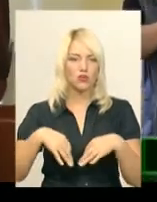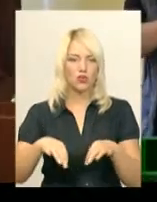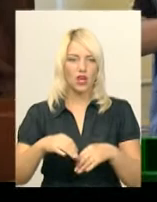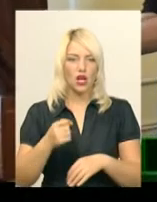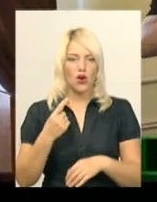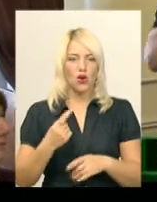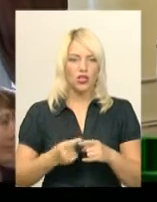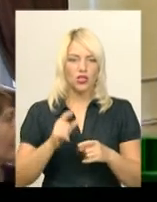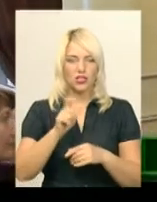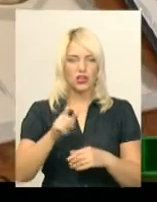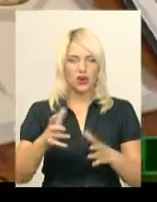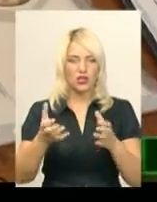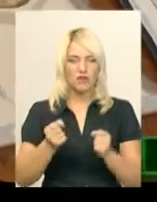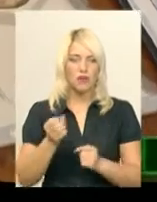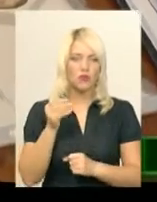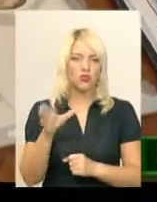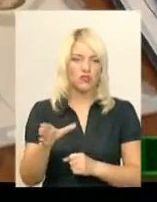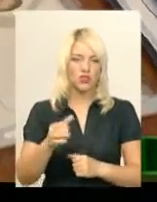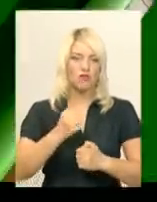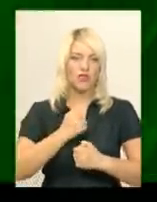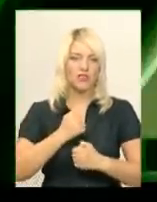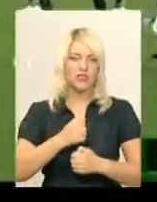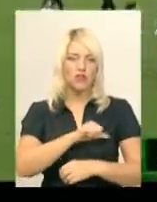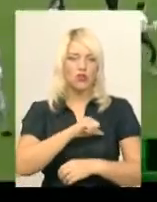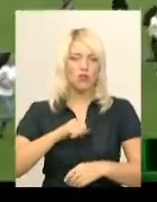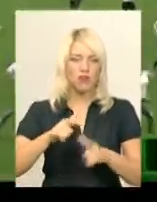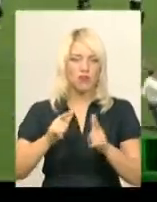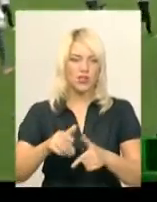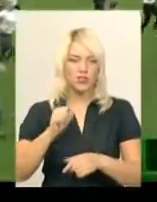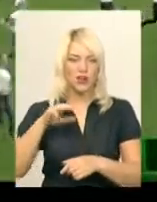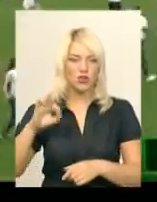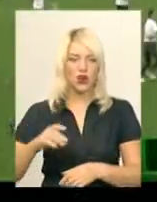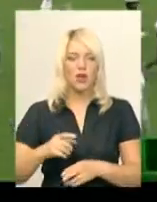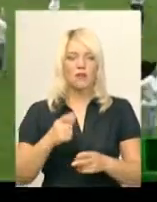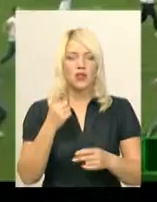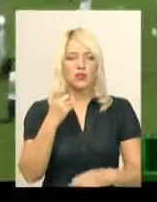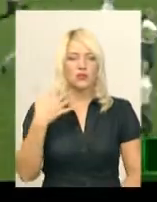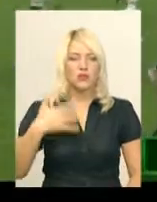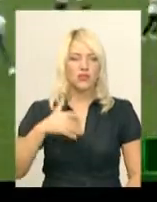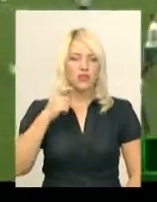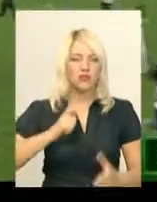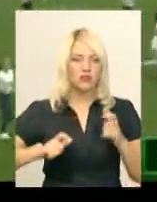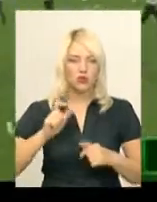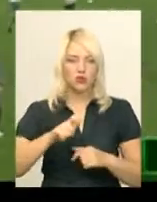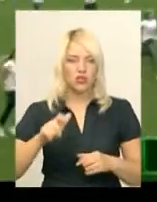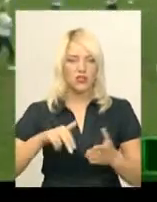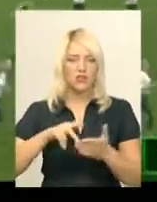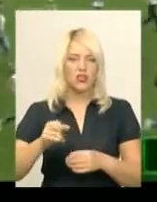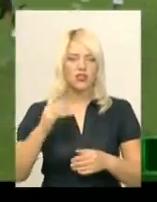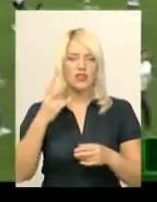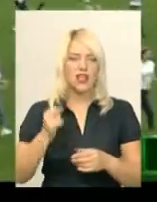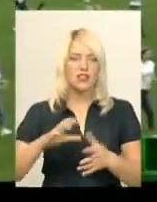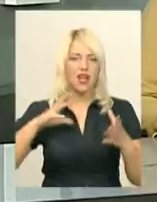Хмельниччини сьогодні отримали посвідчення бійців-добровольців АТО. Півтори сотні студентів сьогодні вийшли на загальну міську руханку.